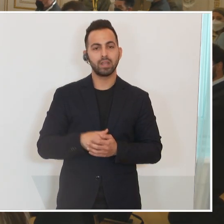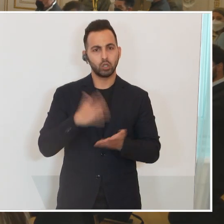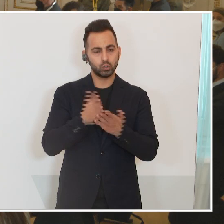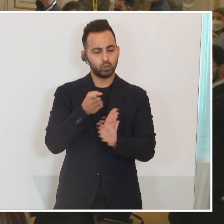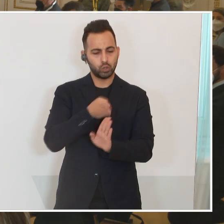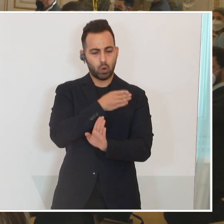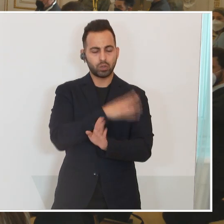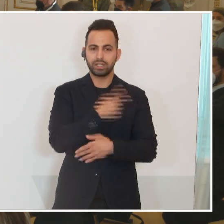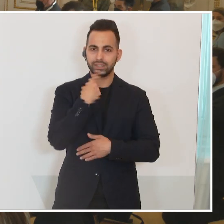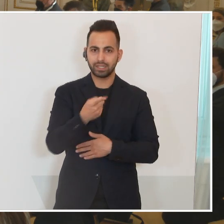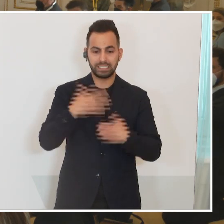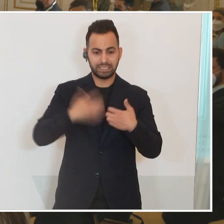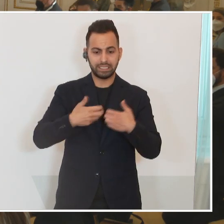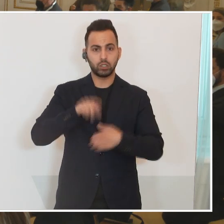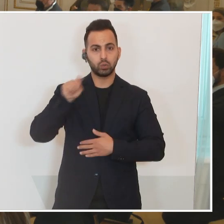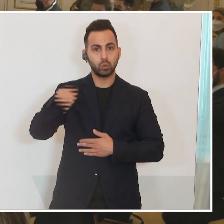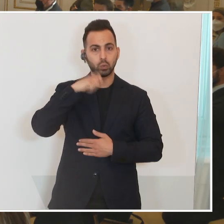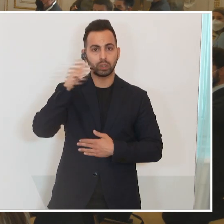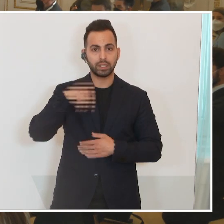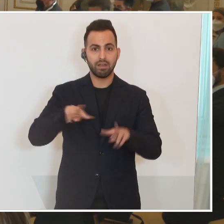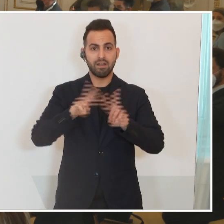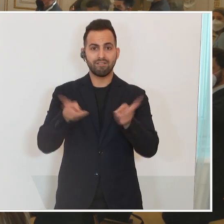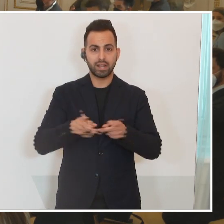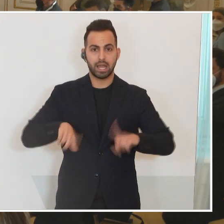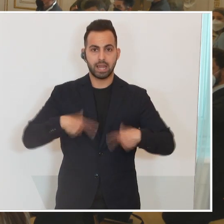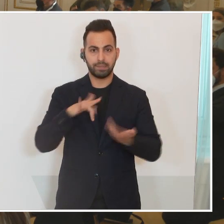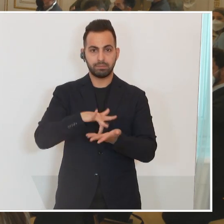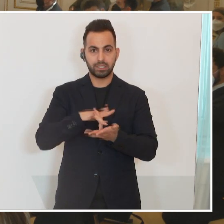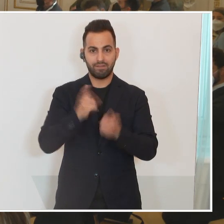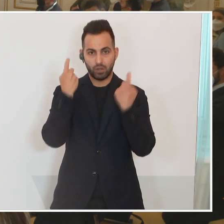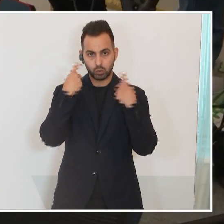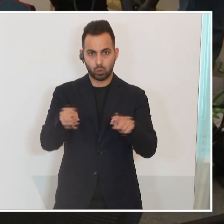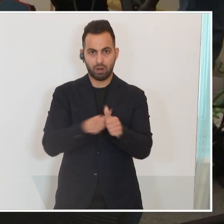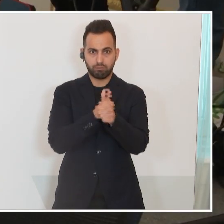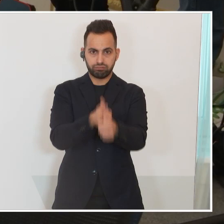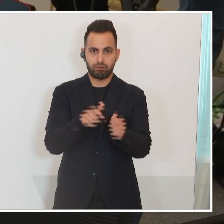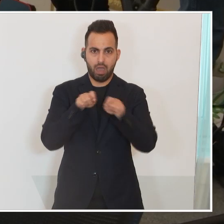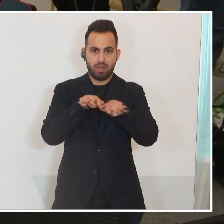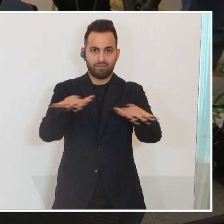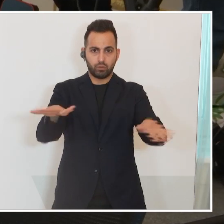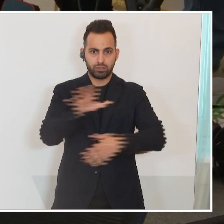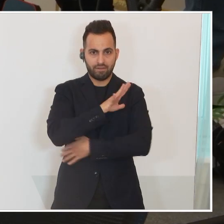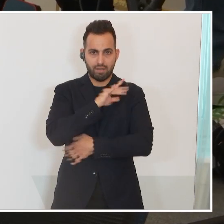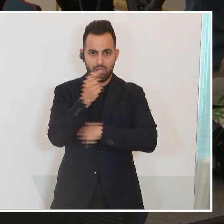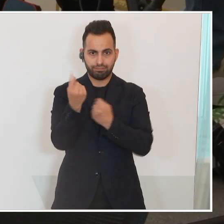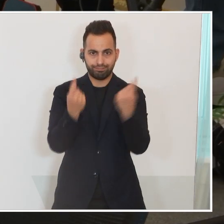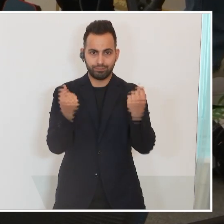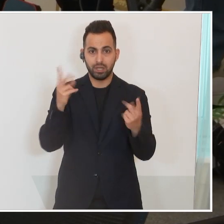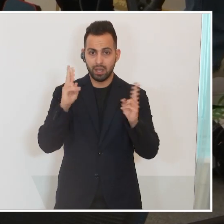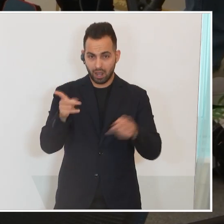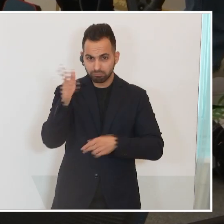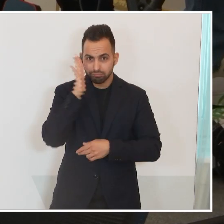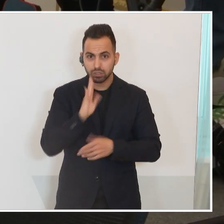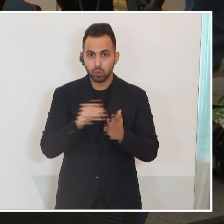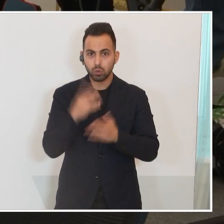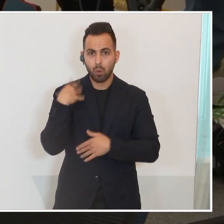mehrfach angesprochen worden, dass der Krieg in der Ukraine die weltweite Lebensmittelversorgung massiv gefährdet. Könnten Sie vielleicht noch